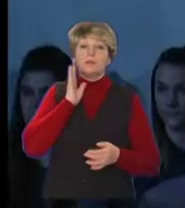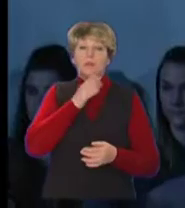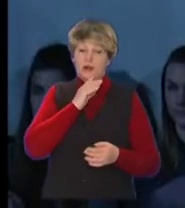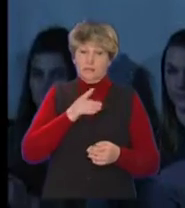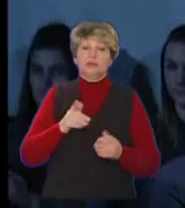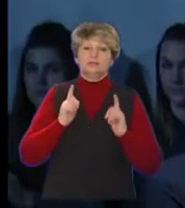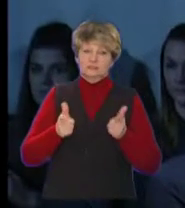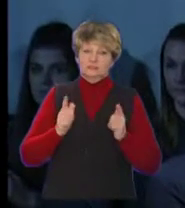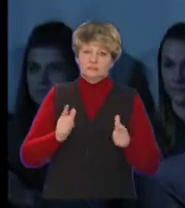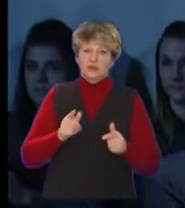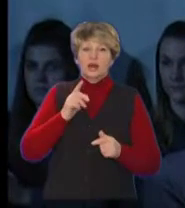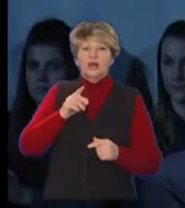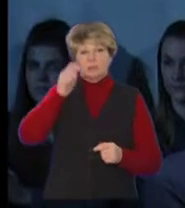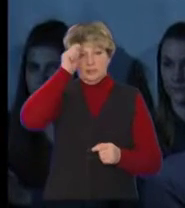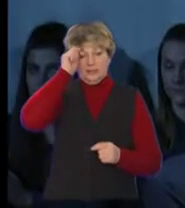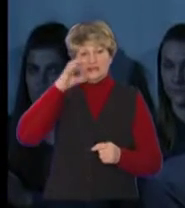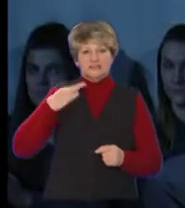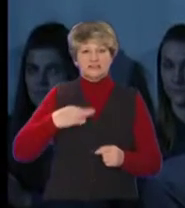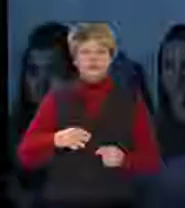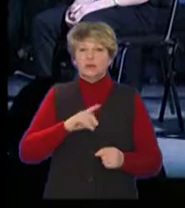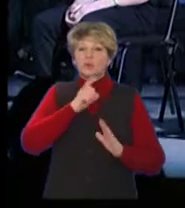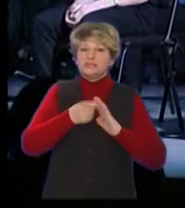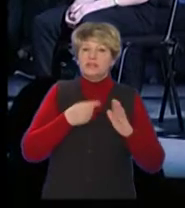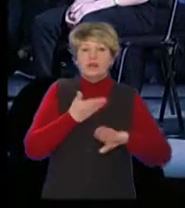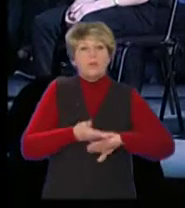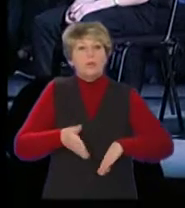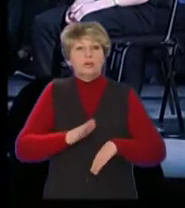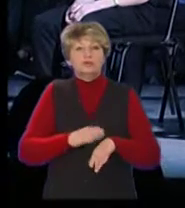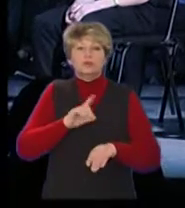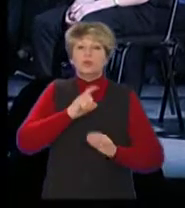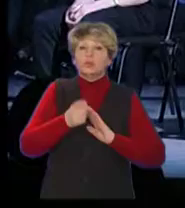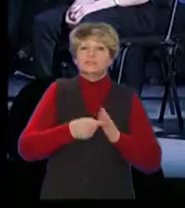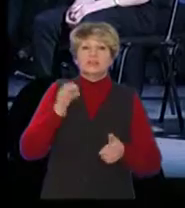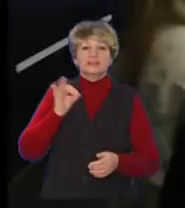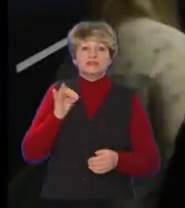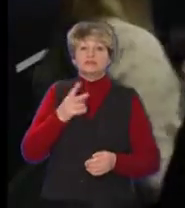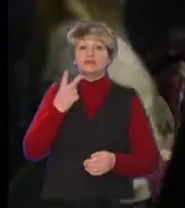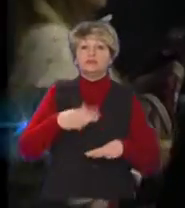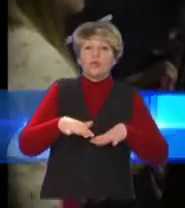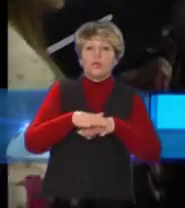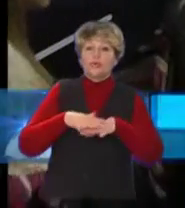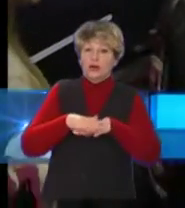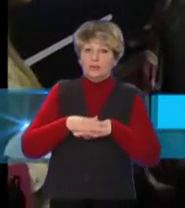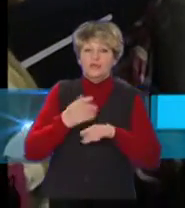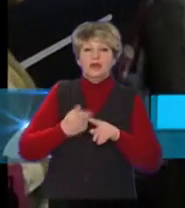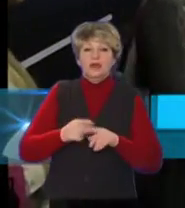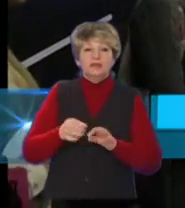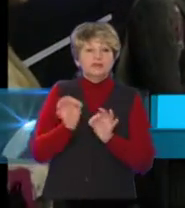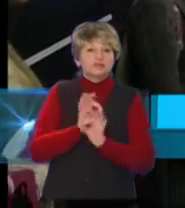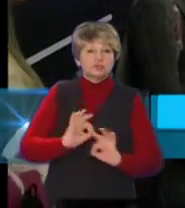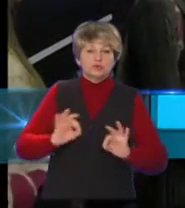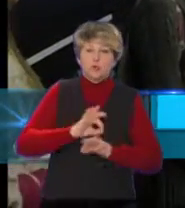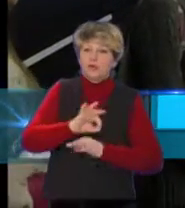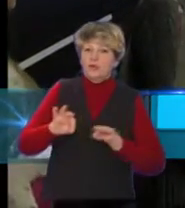цінує. Син не тільки поліпшив польську, а й багато дізнався про історію обох народів. Це дуже чудовий проєкт і